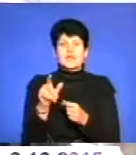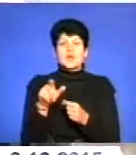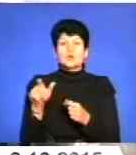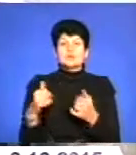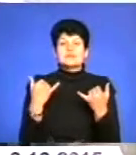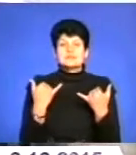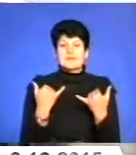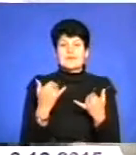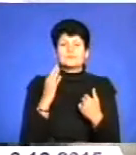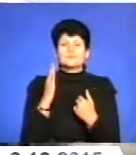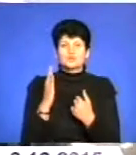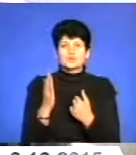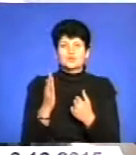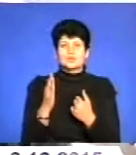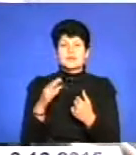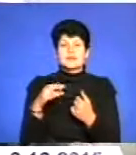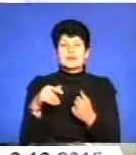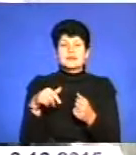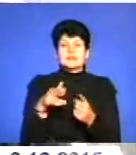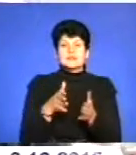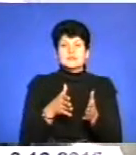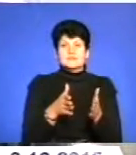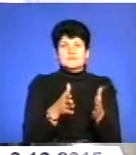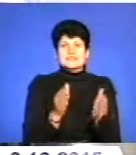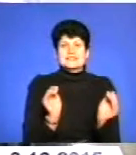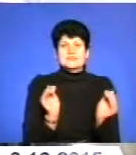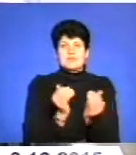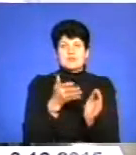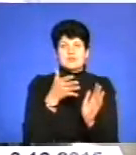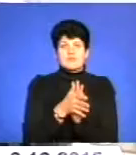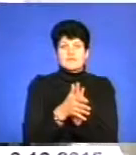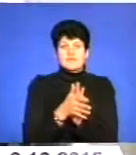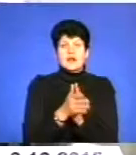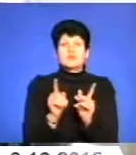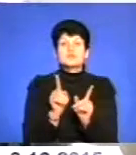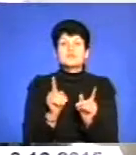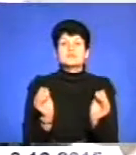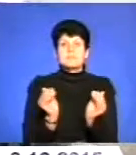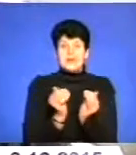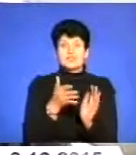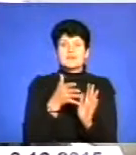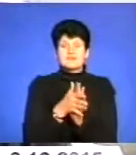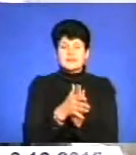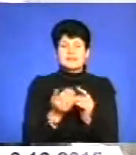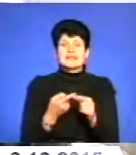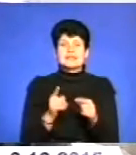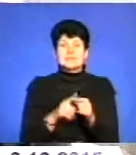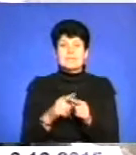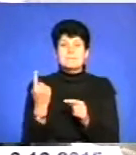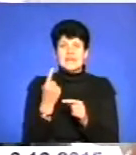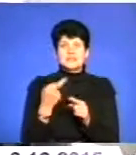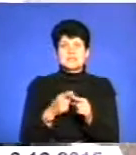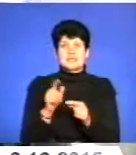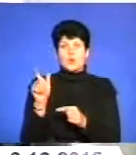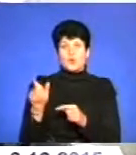зараз будуть йти по шляху зменшення витрат. А щоб зменшити витрати, це перше, це люди.